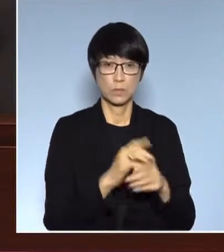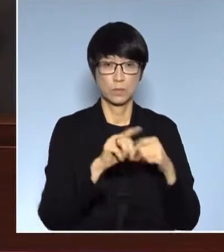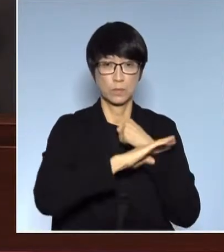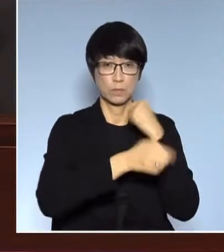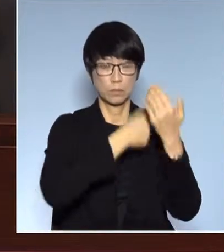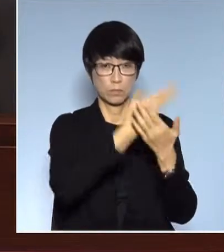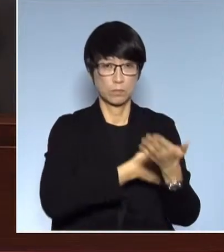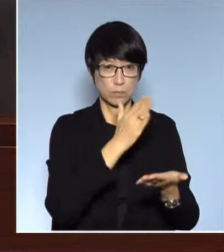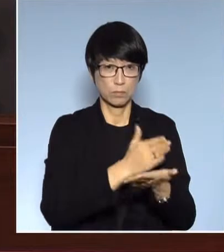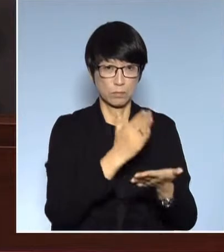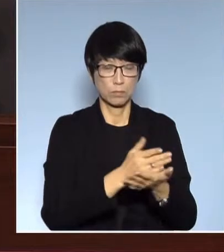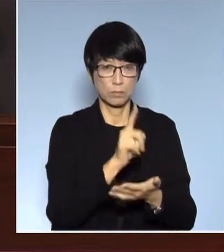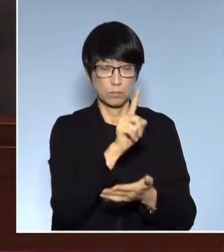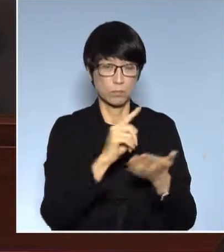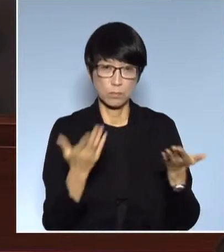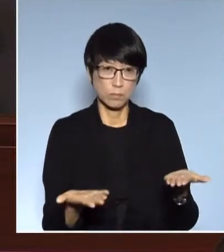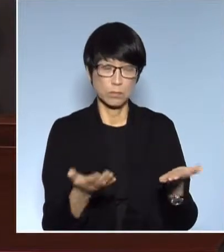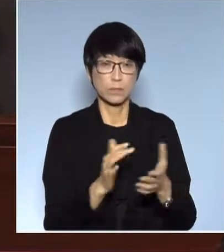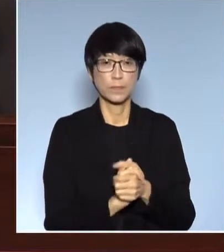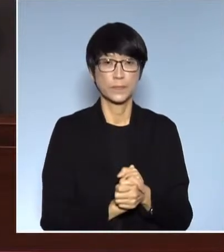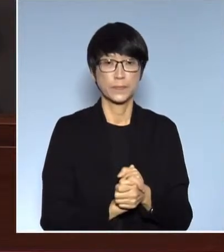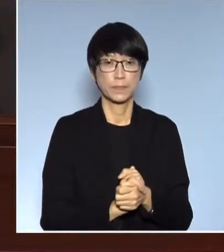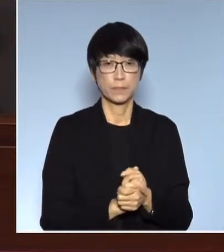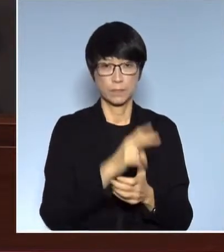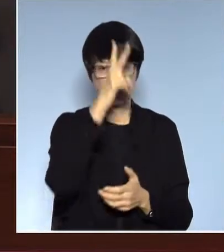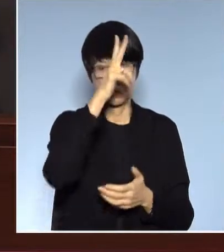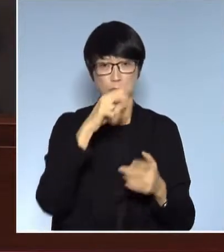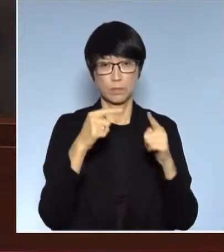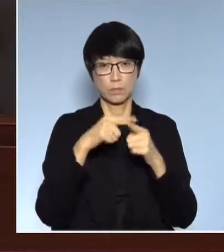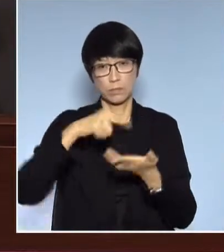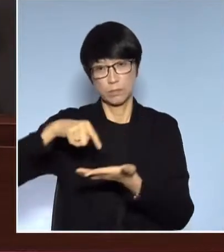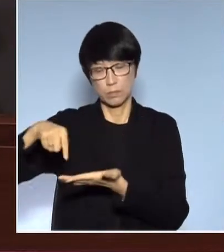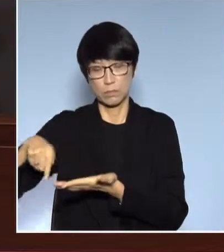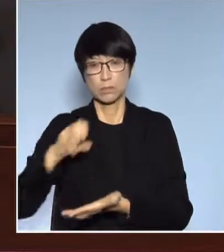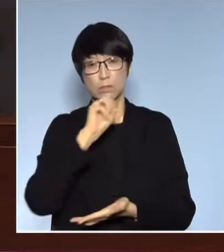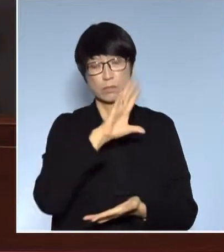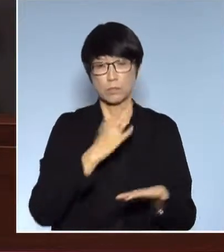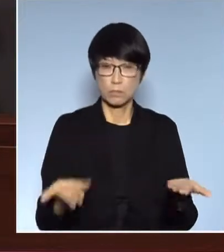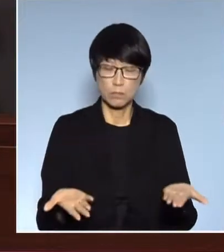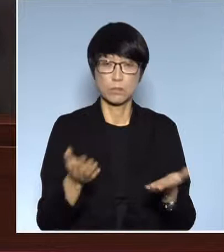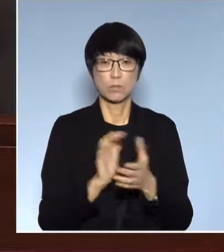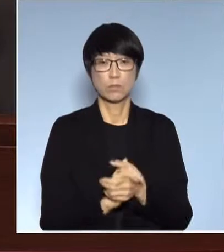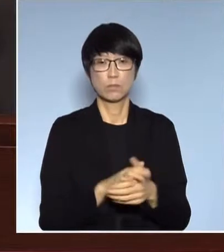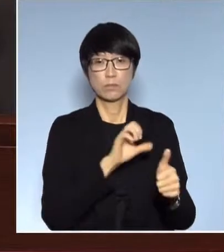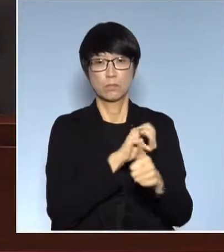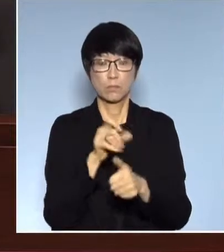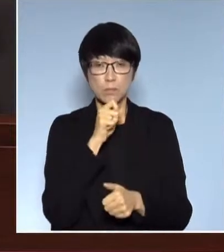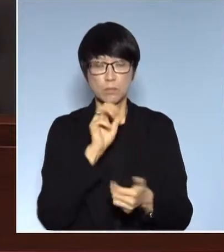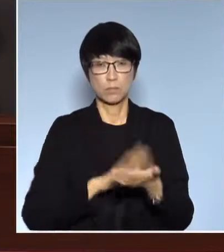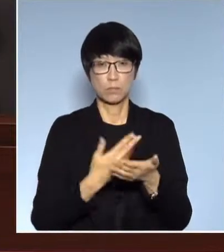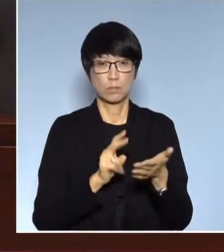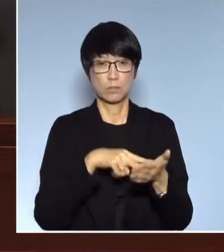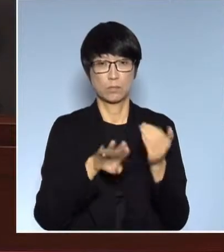那這些是疑問來的那我相信政府又沒有做民調那又說有諮詢而已那在法會那裡